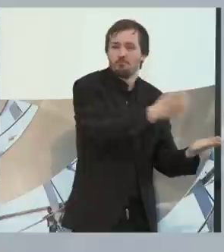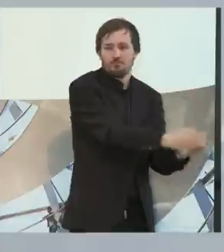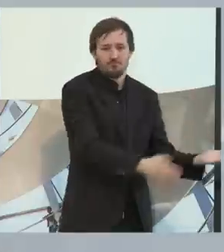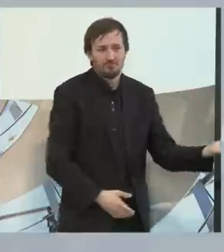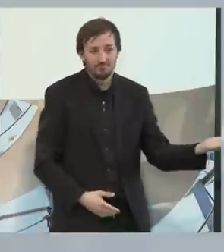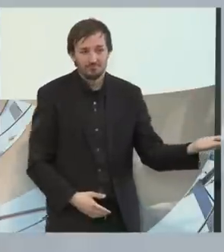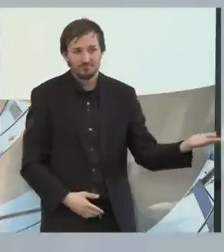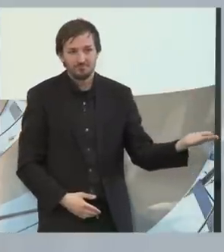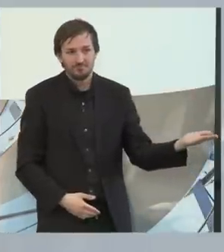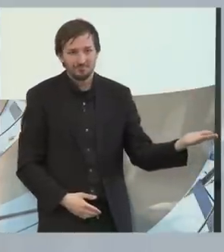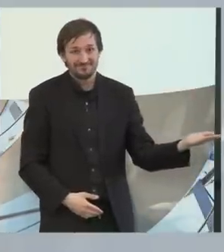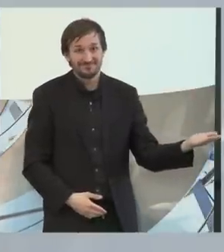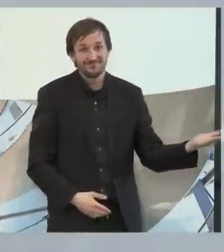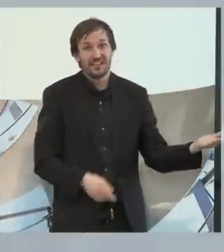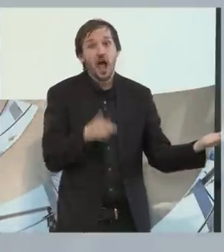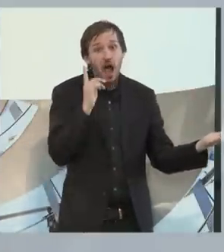Aber